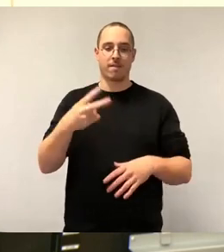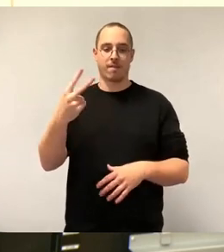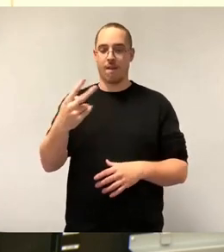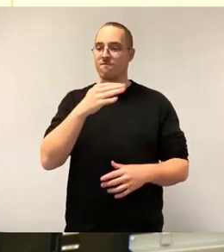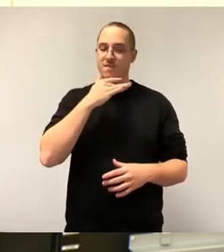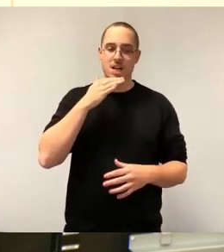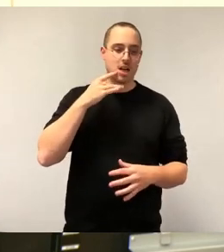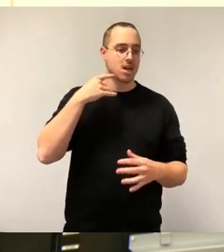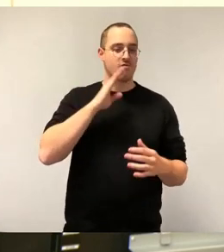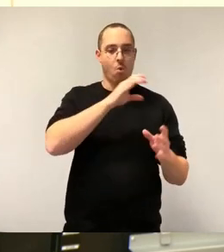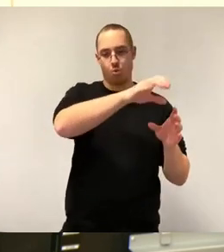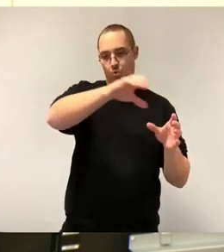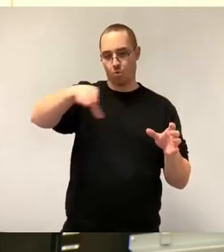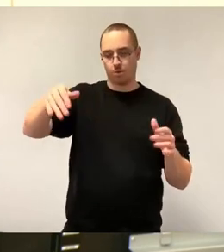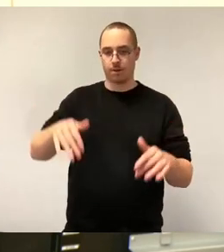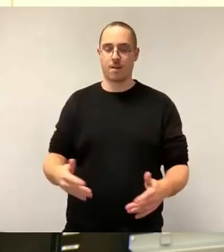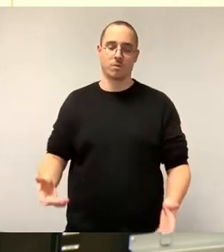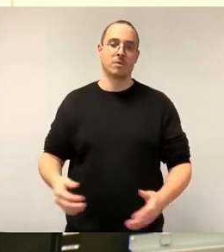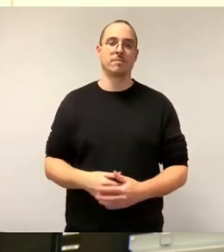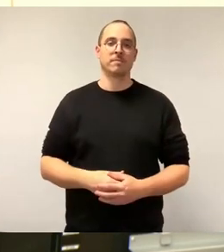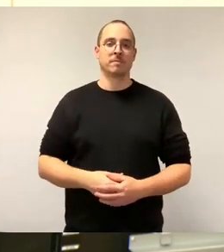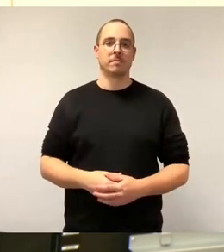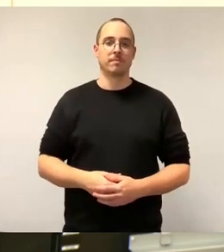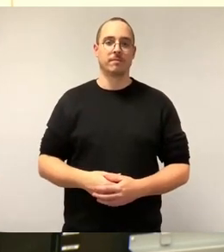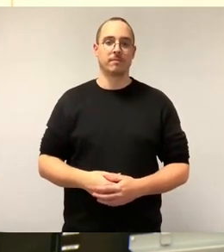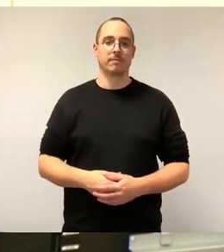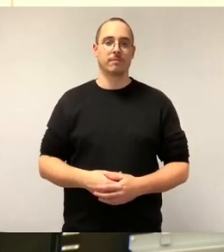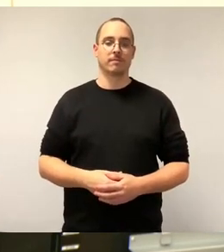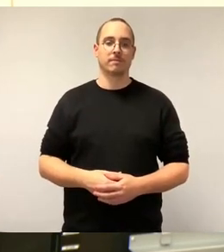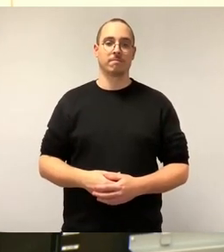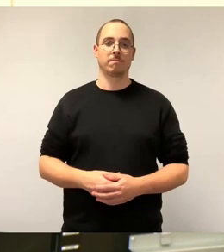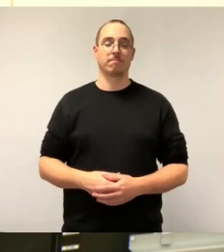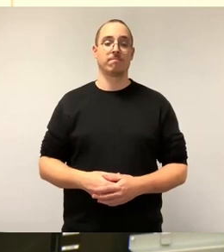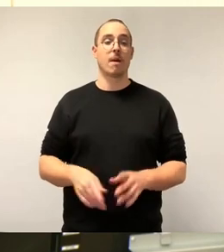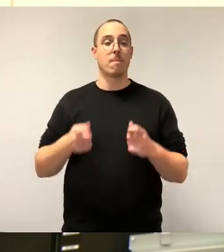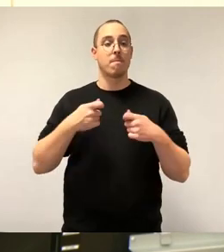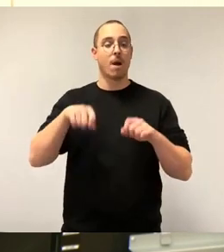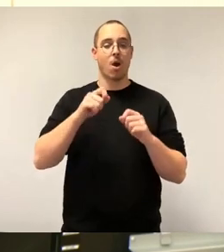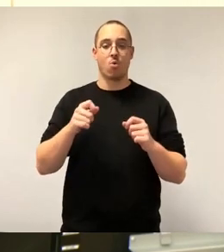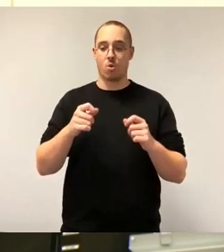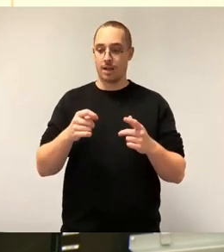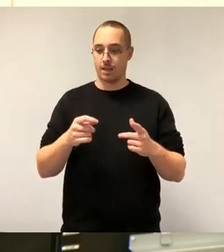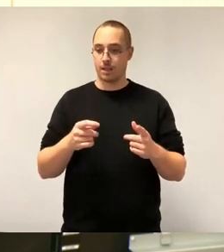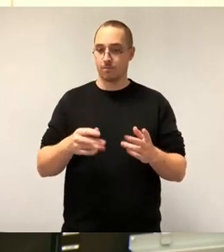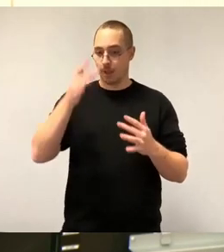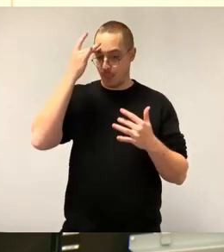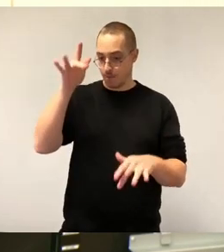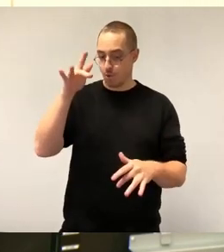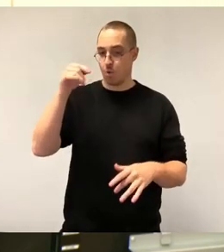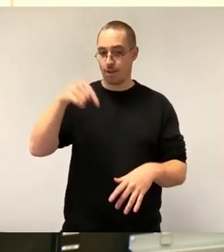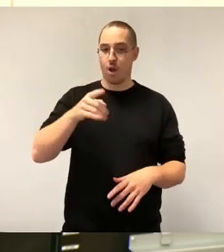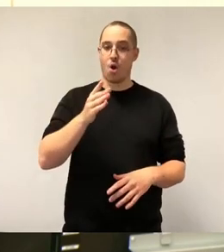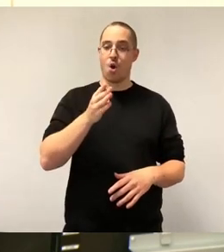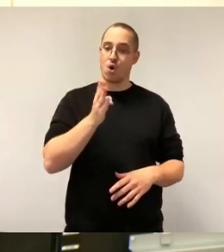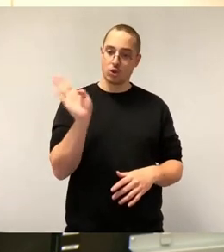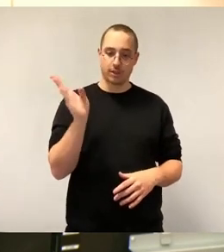wir zu diesem Thema. Die beiden Baugenehmigungen für die Standorte im Osten und Westen unserer Stadt liegen vor. Diesen Auftrag